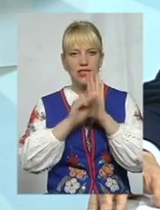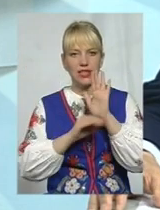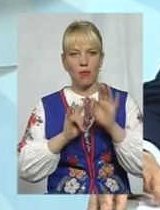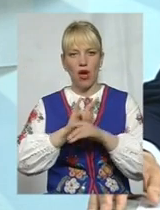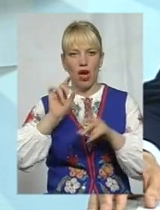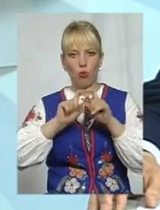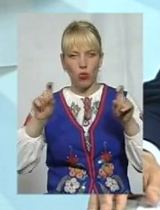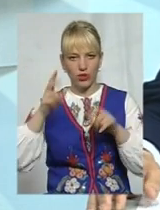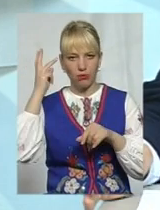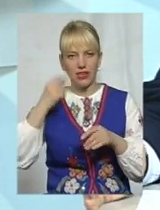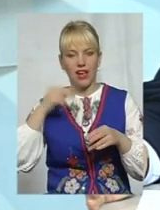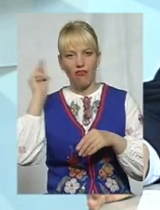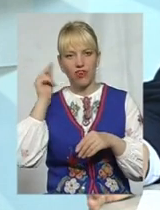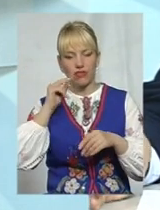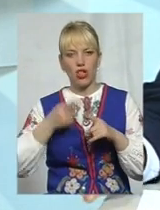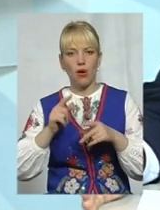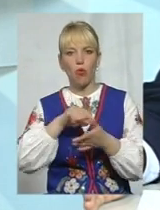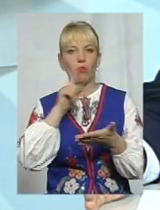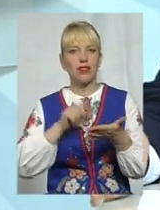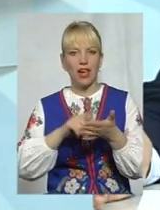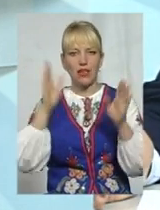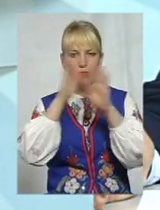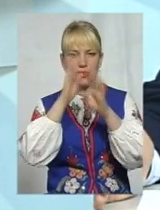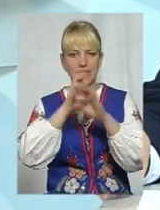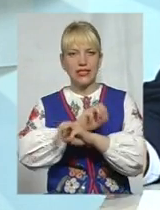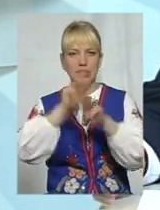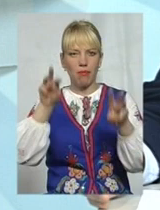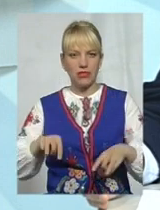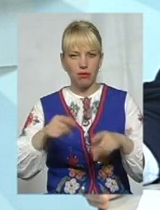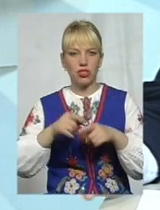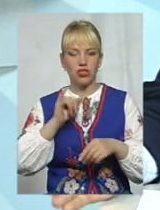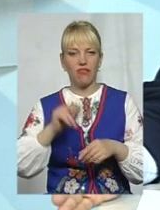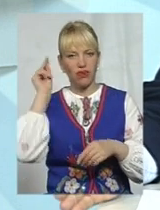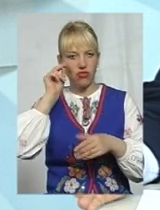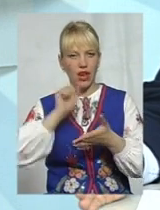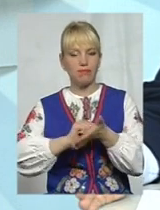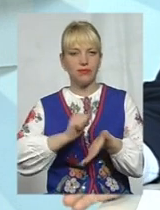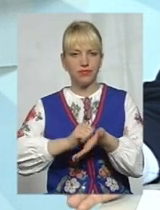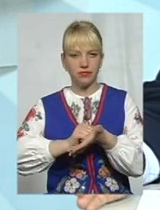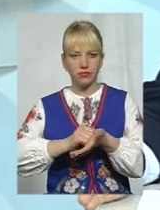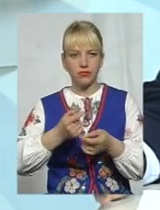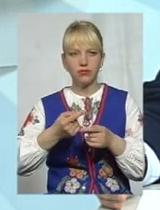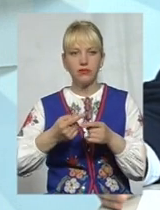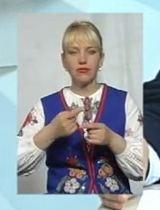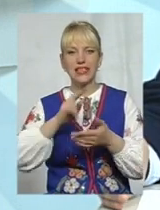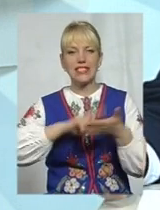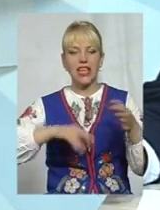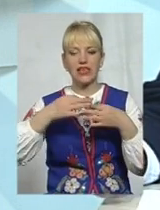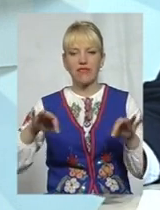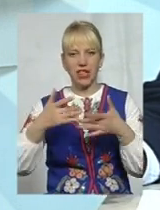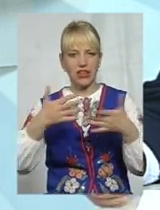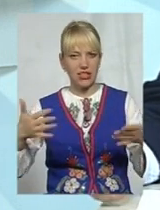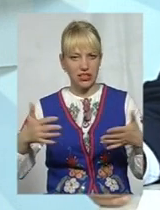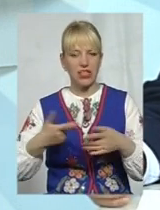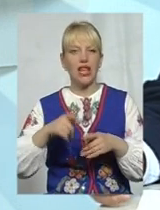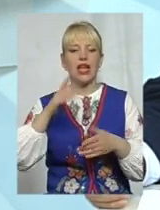ми вивчаємо питання метрологічного забезпечення, яке було, ми вивчаємо питання сертифікацій, про те, що ви говорили, сертифікати різних. Тобто